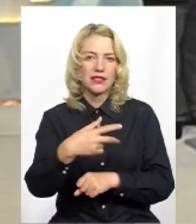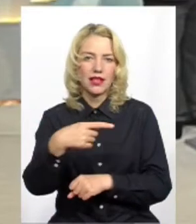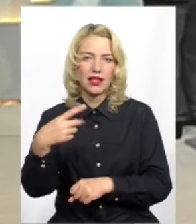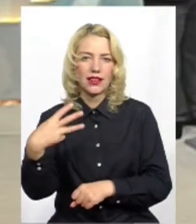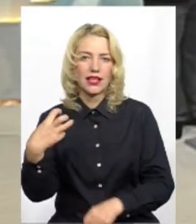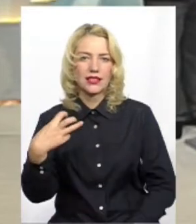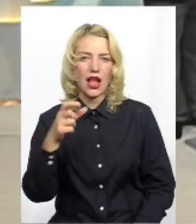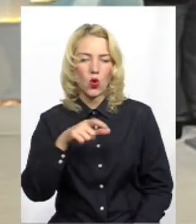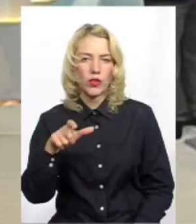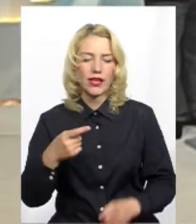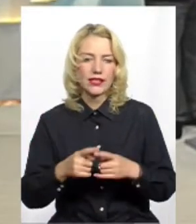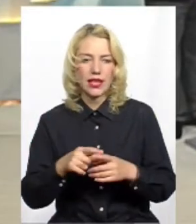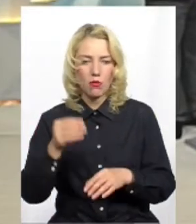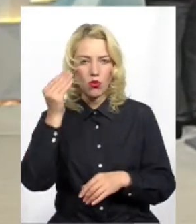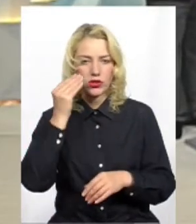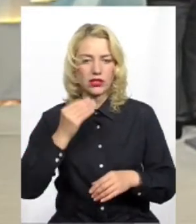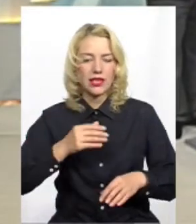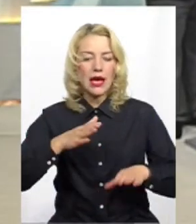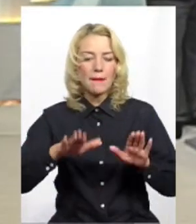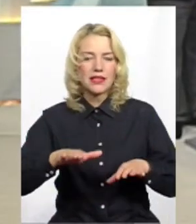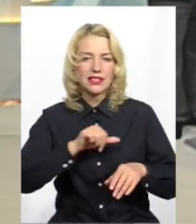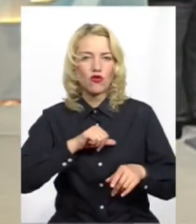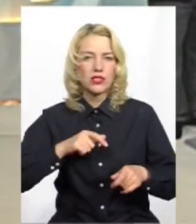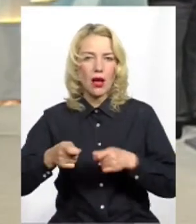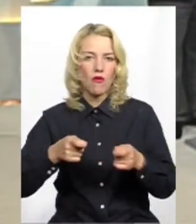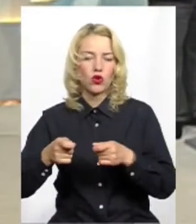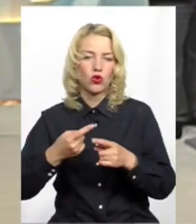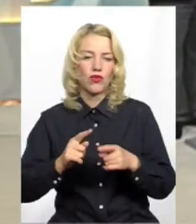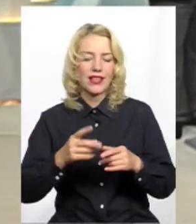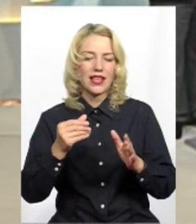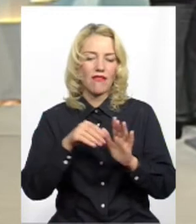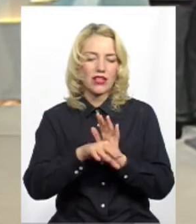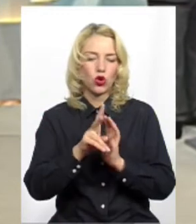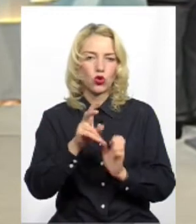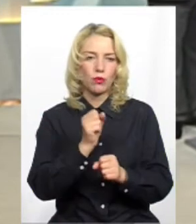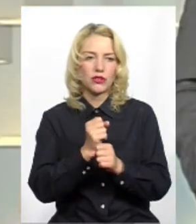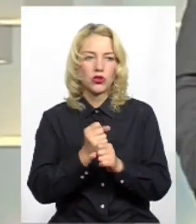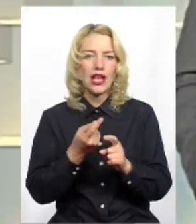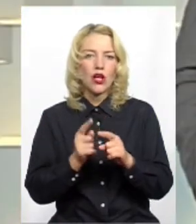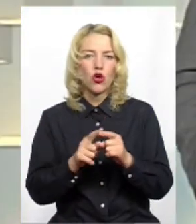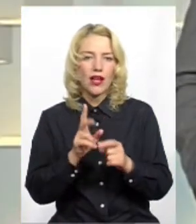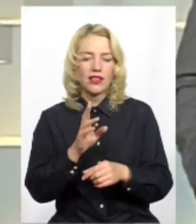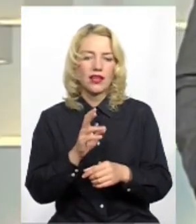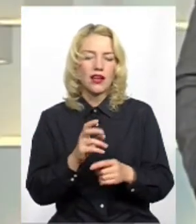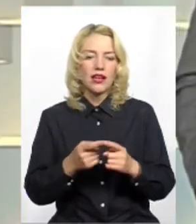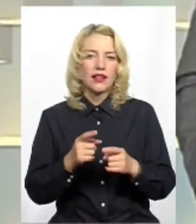Але це позиція місцевого самоврядування і інвестор, який працює на території. Але це вопреки тому, що має Верховна Рада